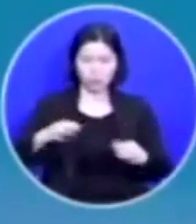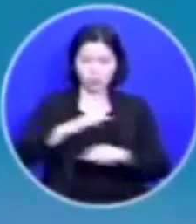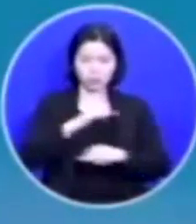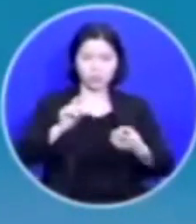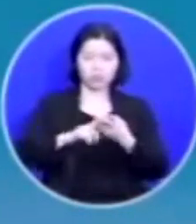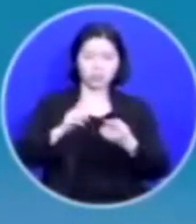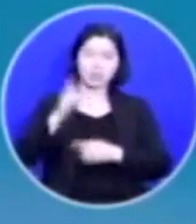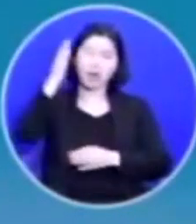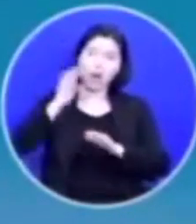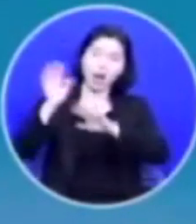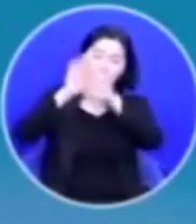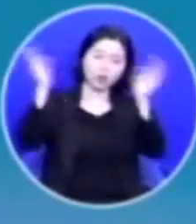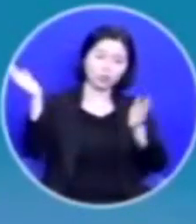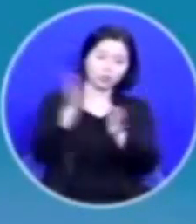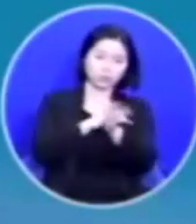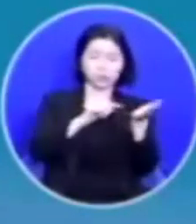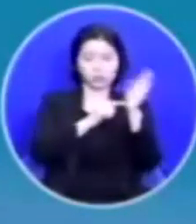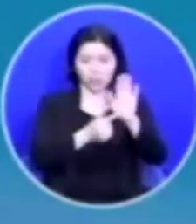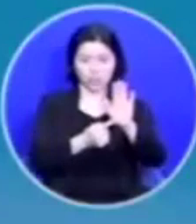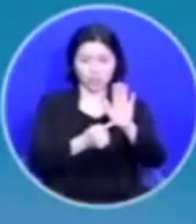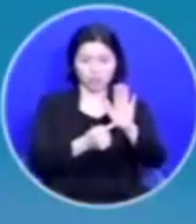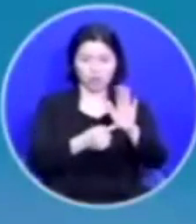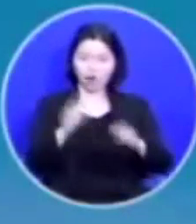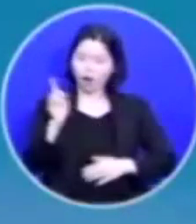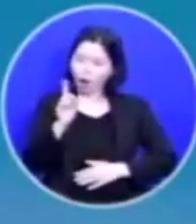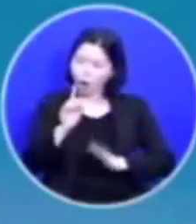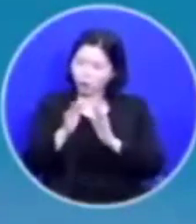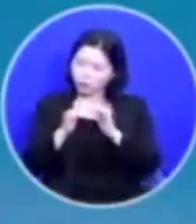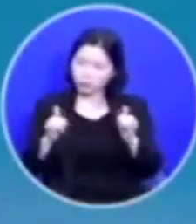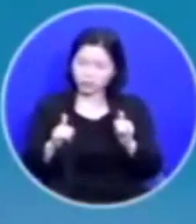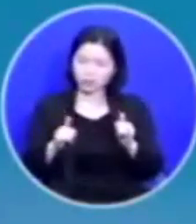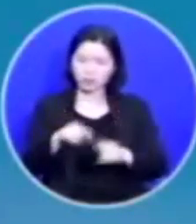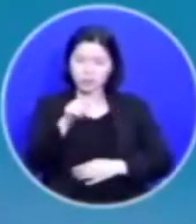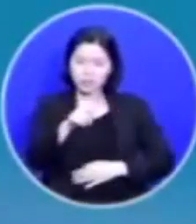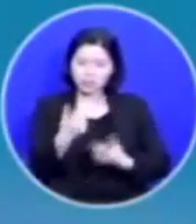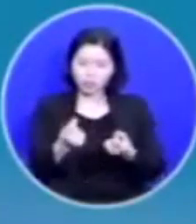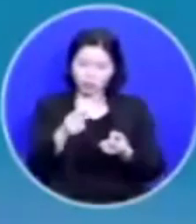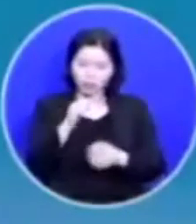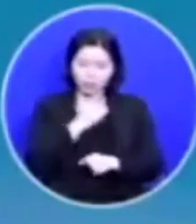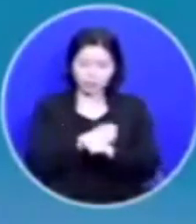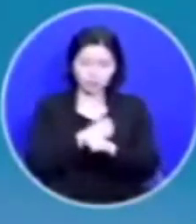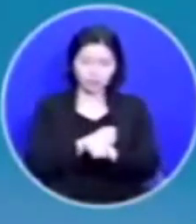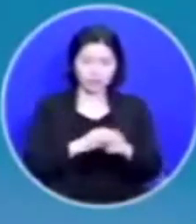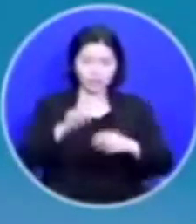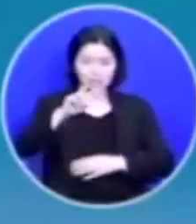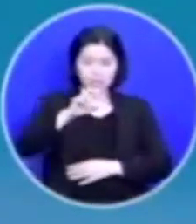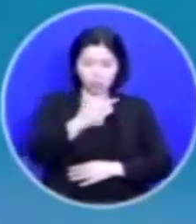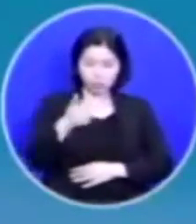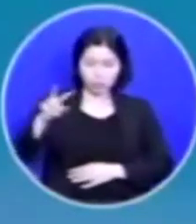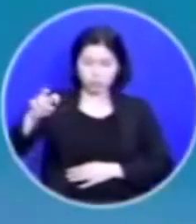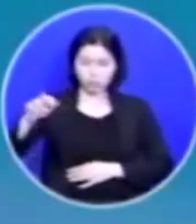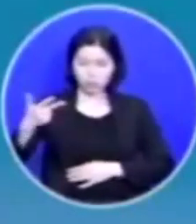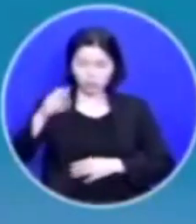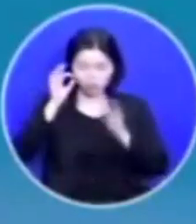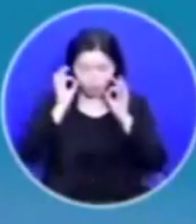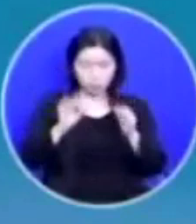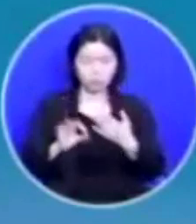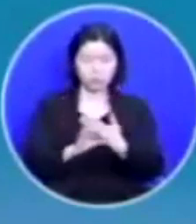하늘로부터 나타나나니 어떤 사람들에게 그렇게 하시는가 26절 27절에 보면